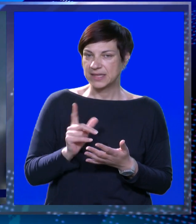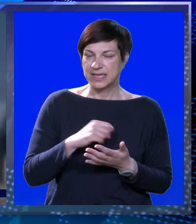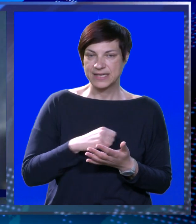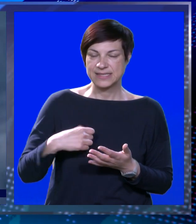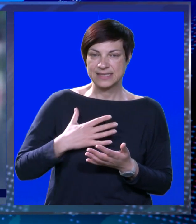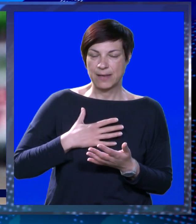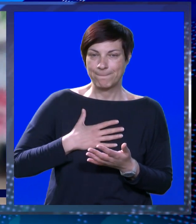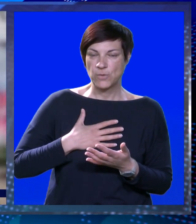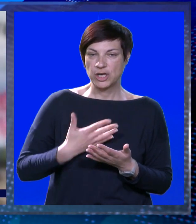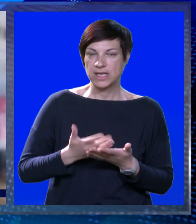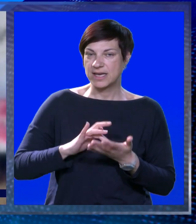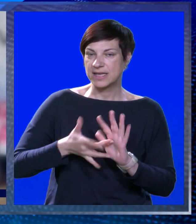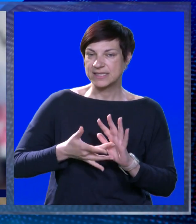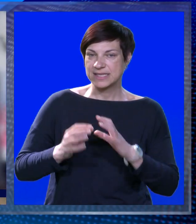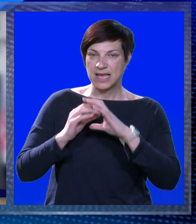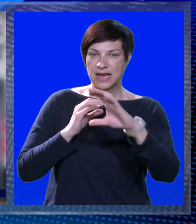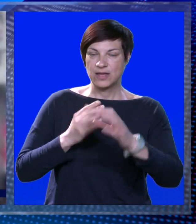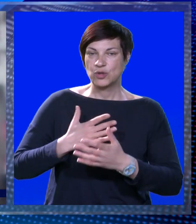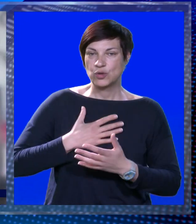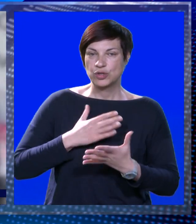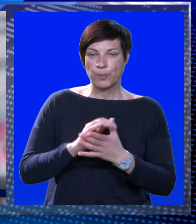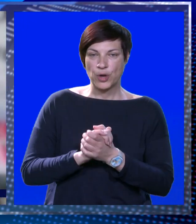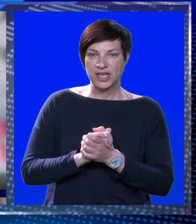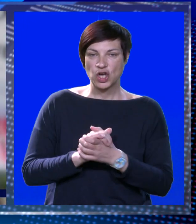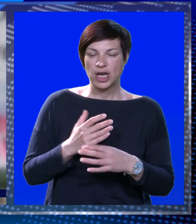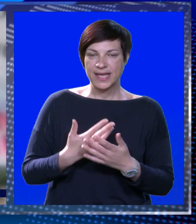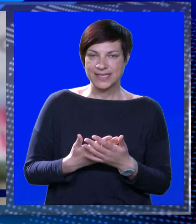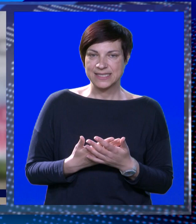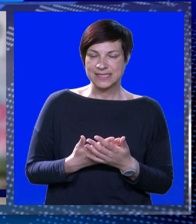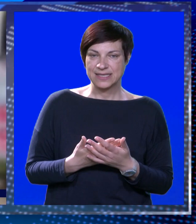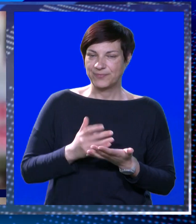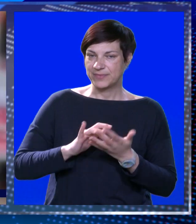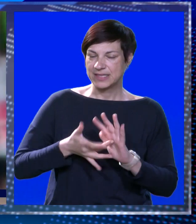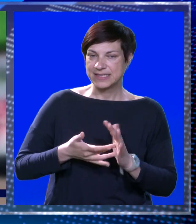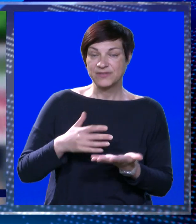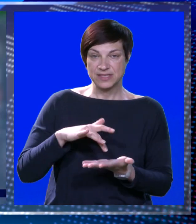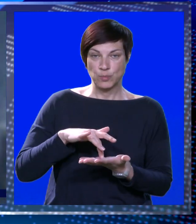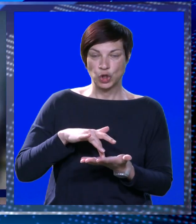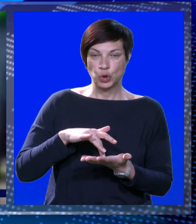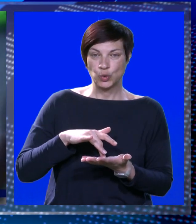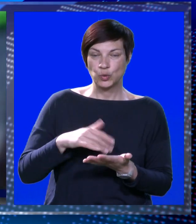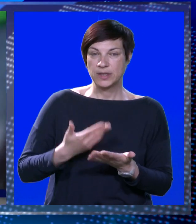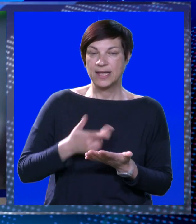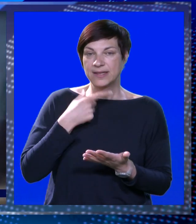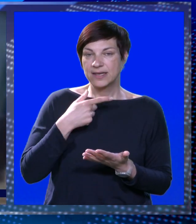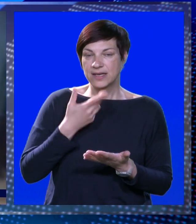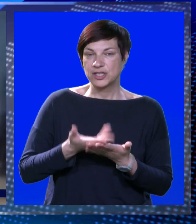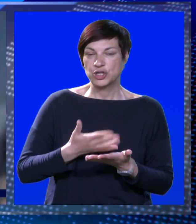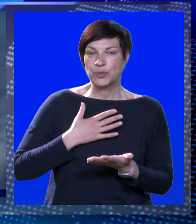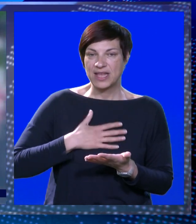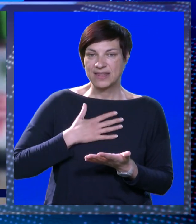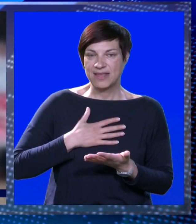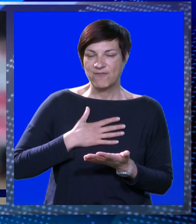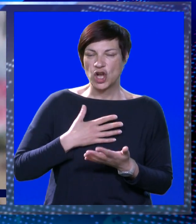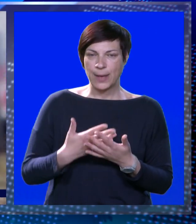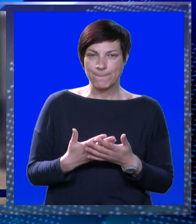Ne samo ja, samo je cijeli autobus mojih kolegica. Svi smo tu da ti kažemo